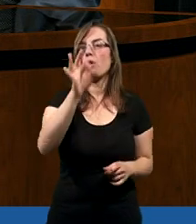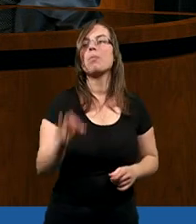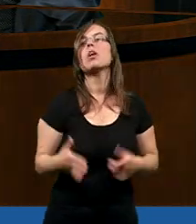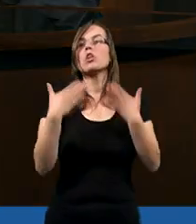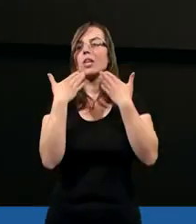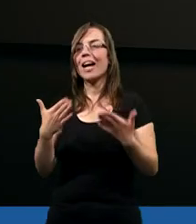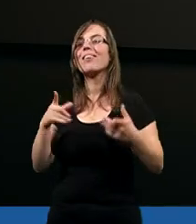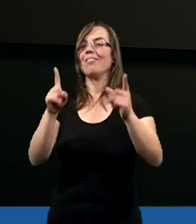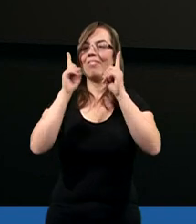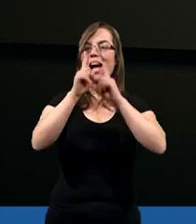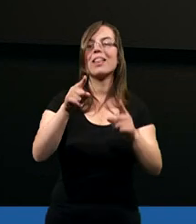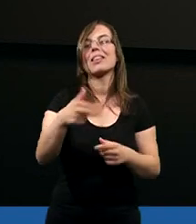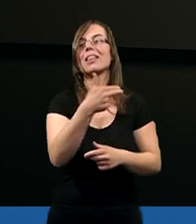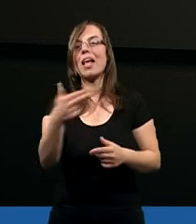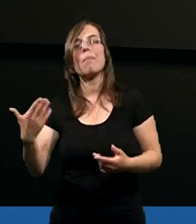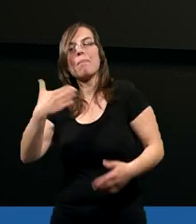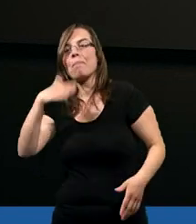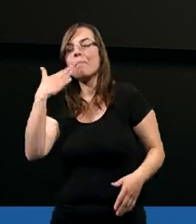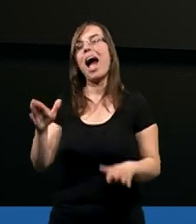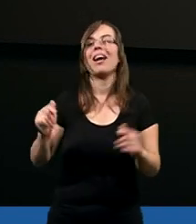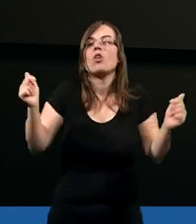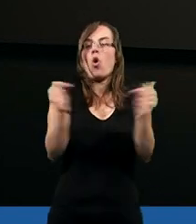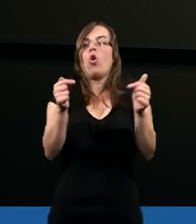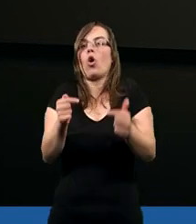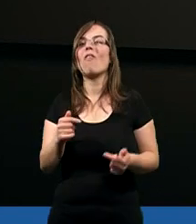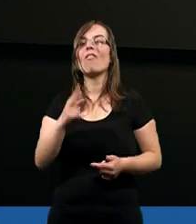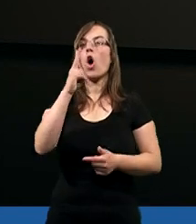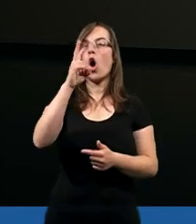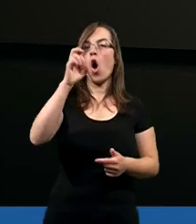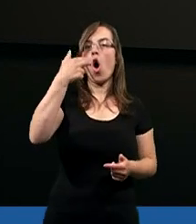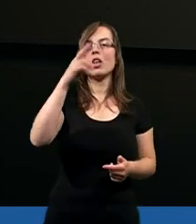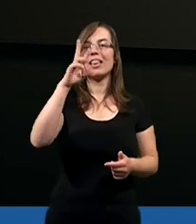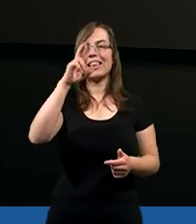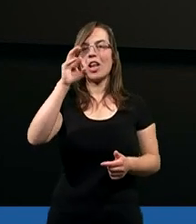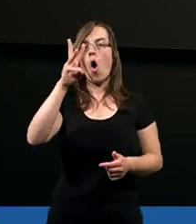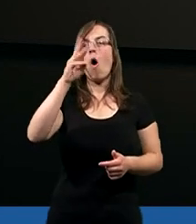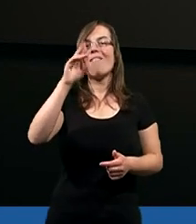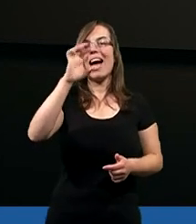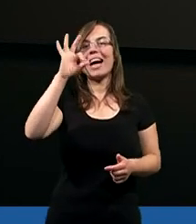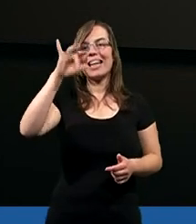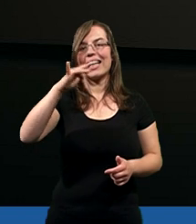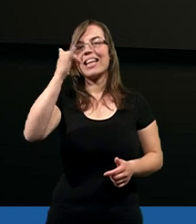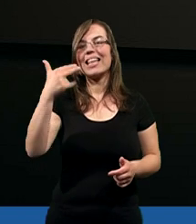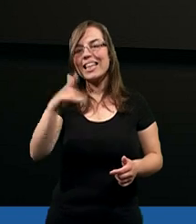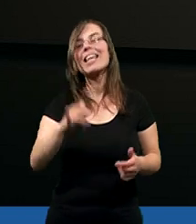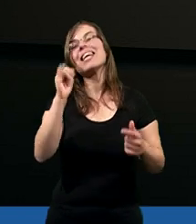Dziękuję. Rzeczywiście temat i wątek bardzo kontrowersyjny i delikatny, jak Madzia wspomniała, ale warto